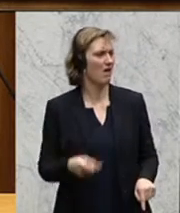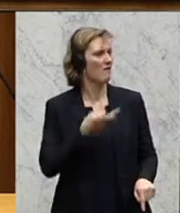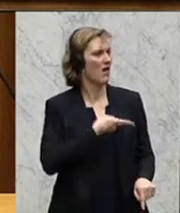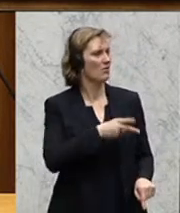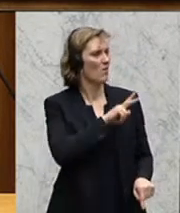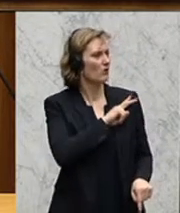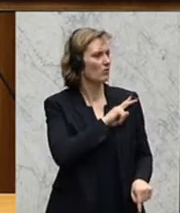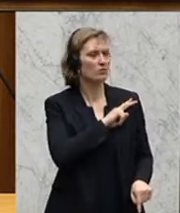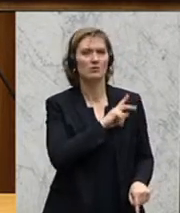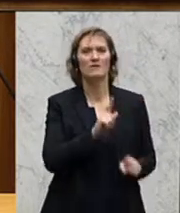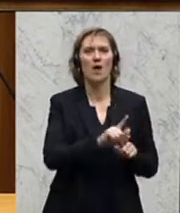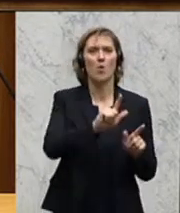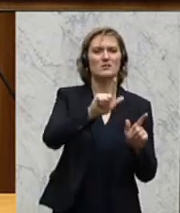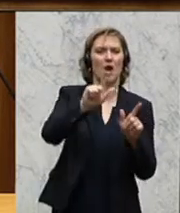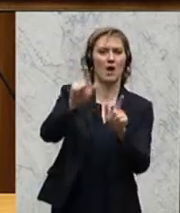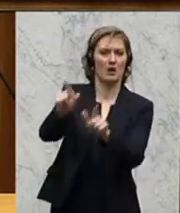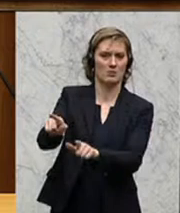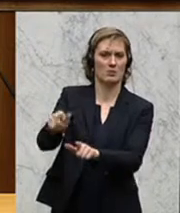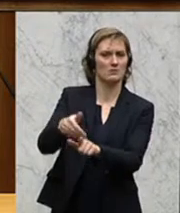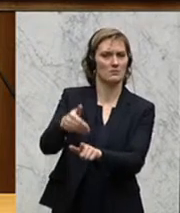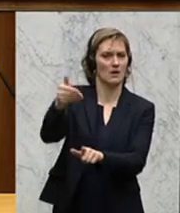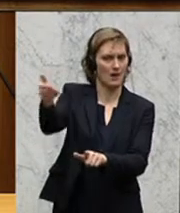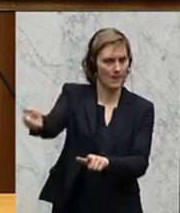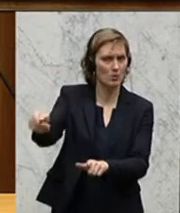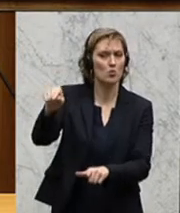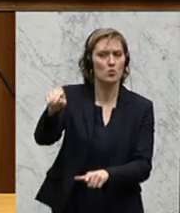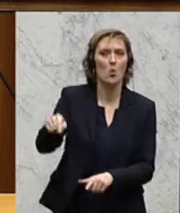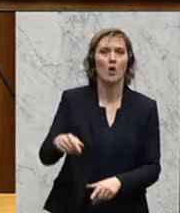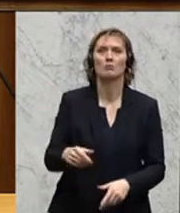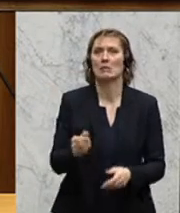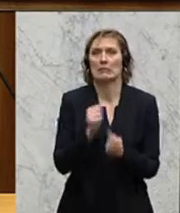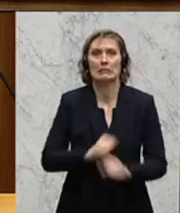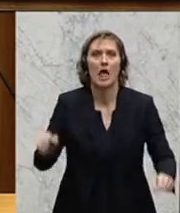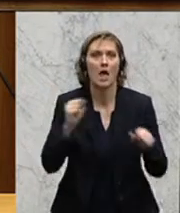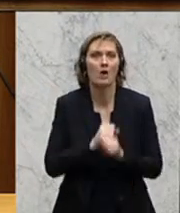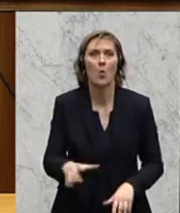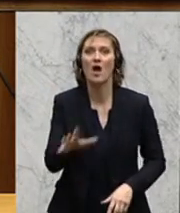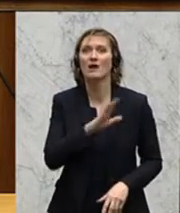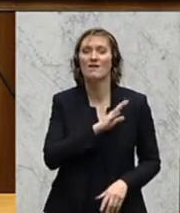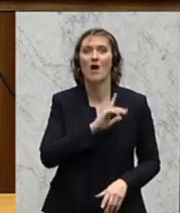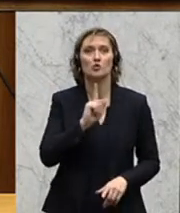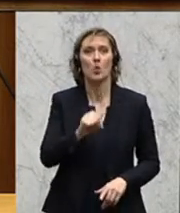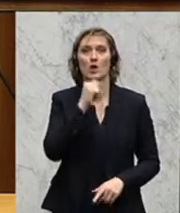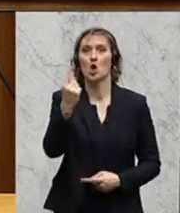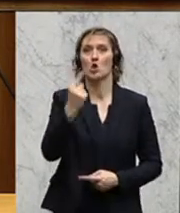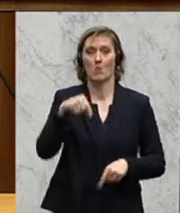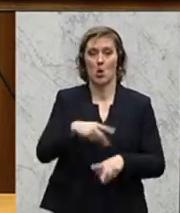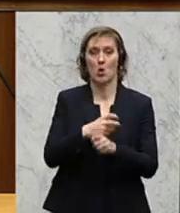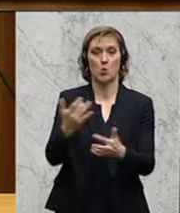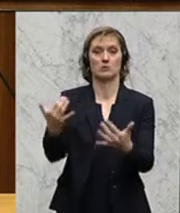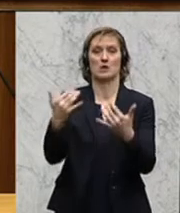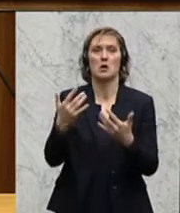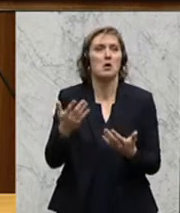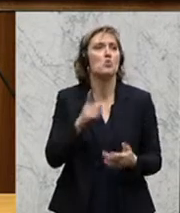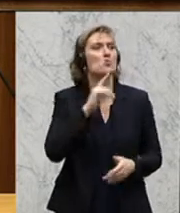Verantwortung auslagern, um Terrorgefahr von Österreich fernzuhalten, dass es nicht, und